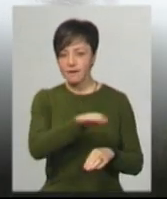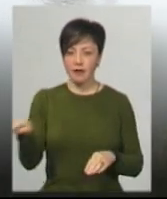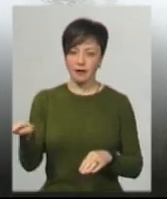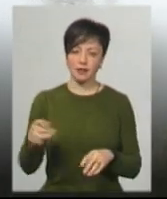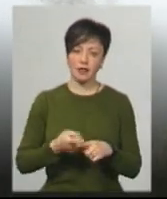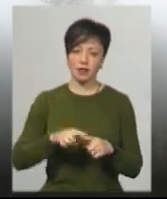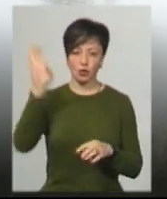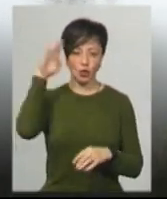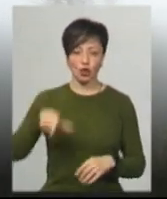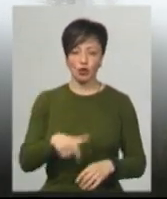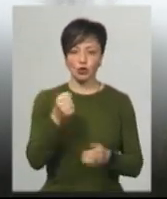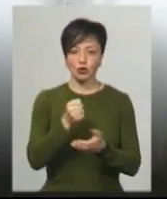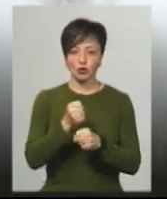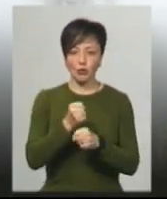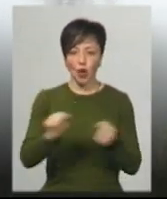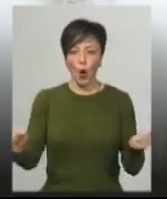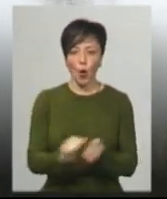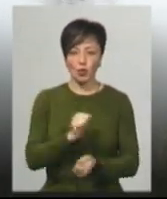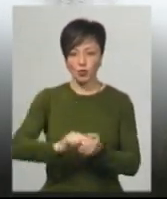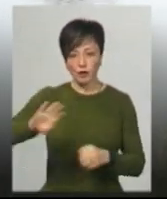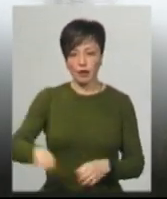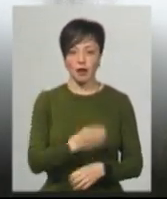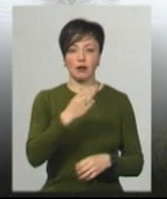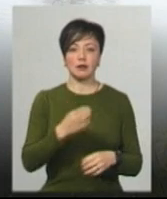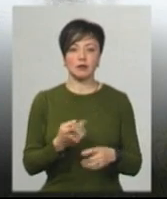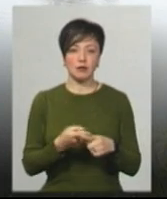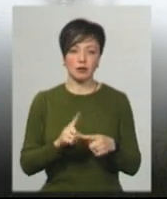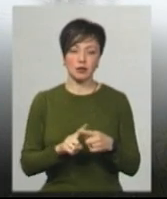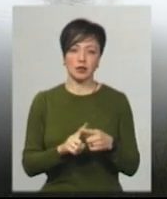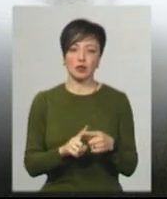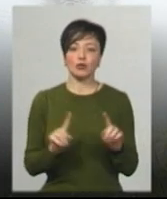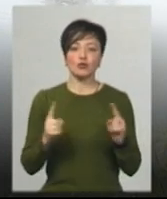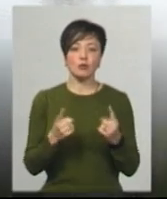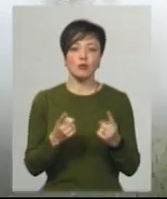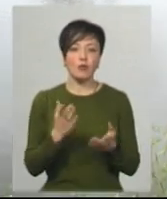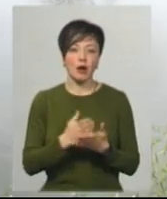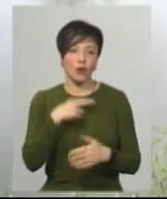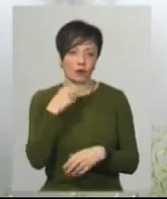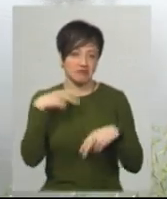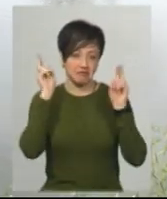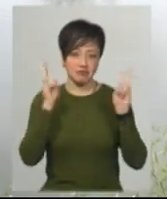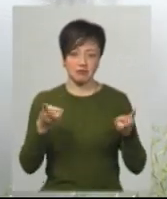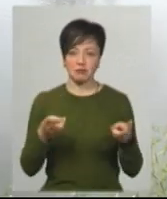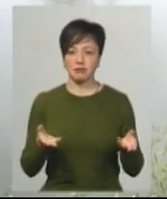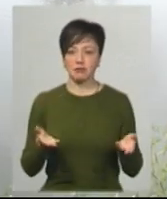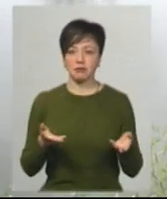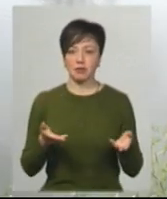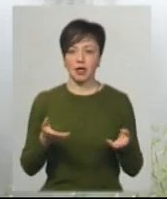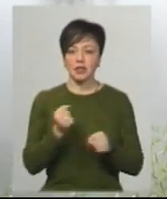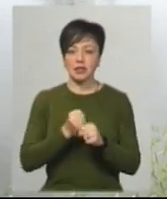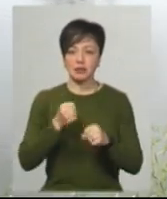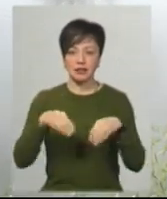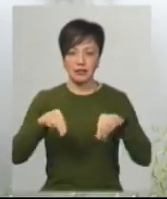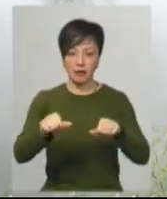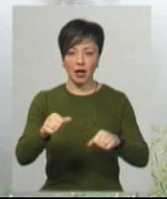зробити канал осушувальний, що це малося на увазі, я не знаю. Пробили, земляні роботи